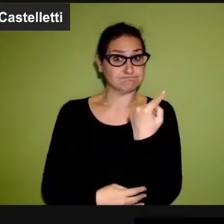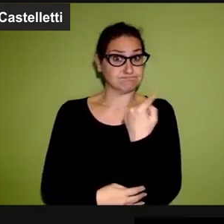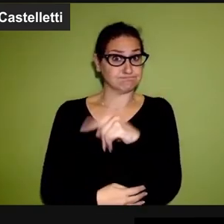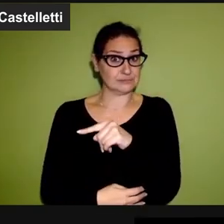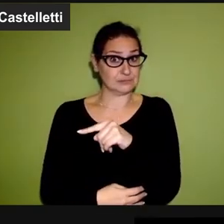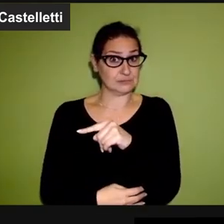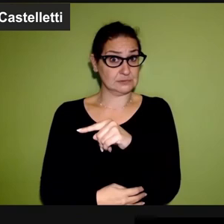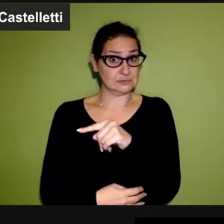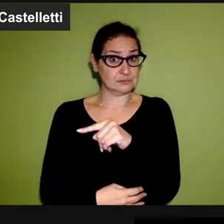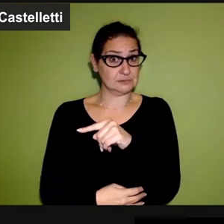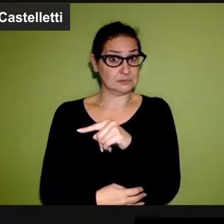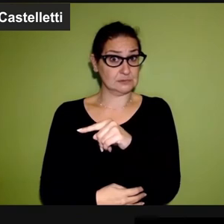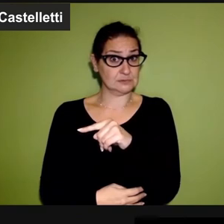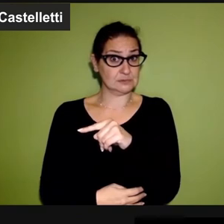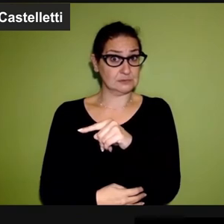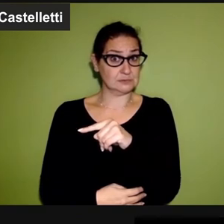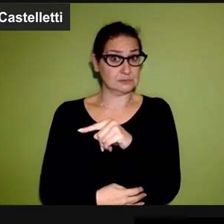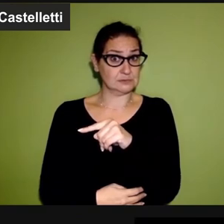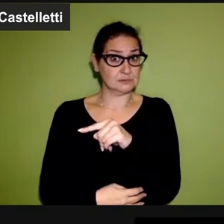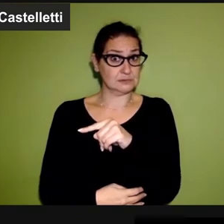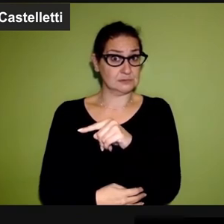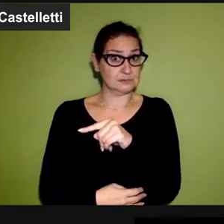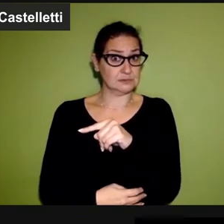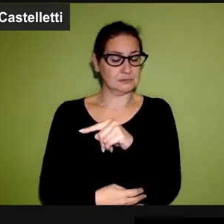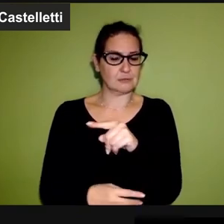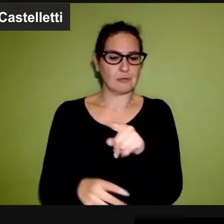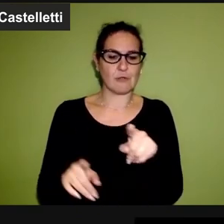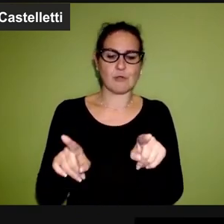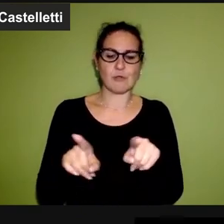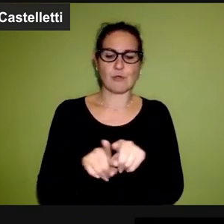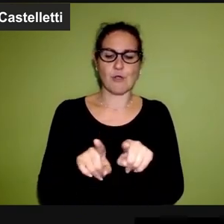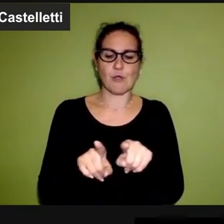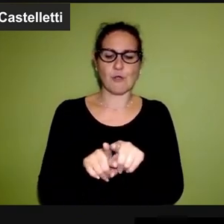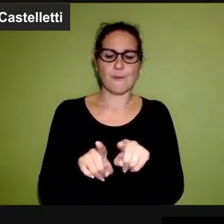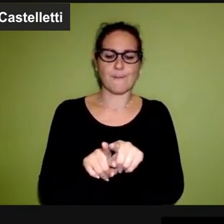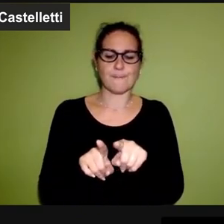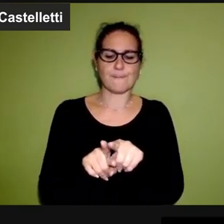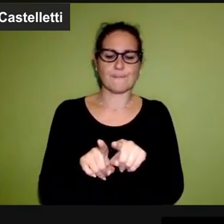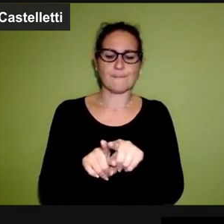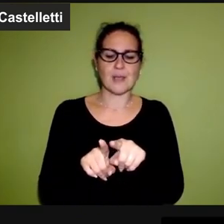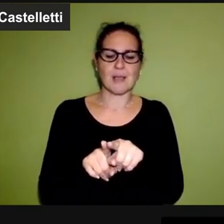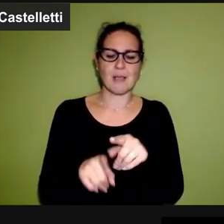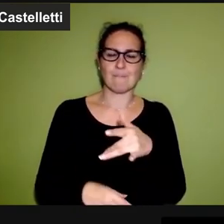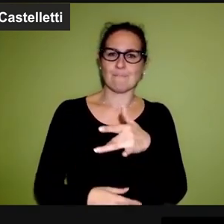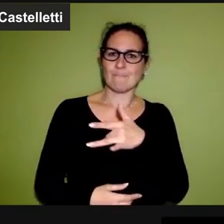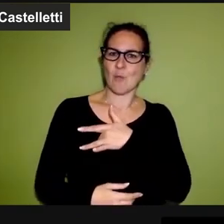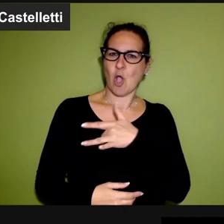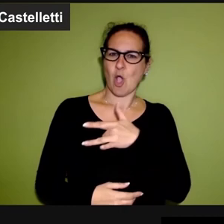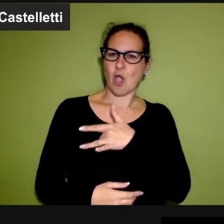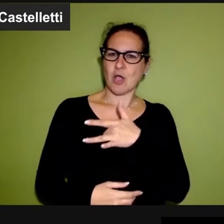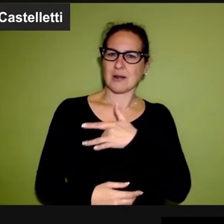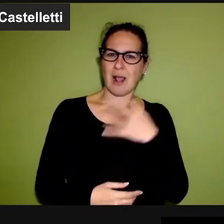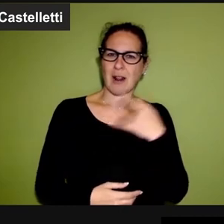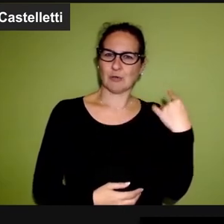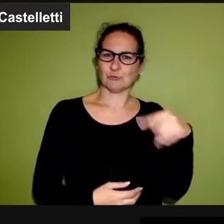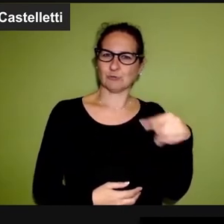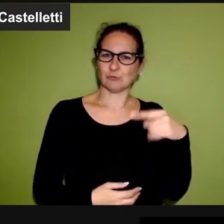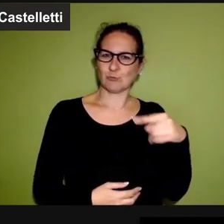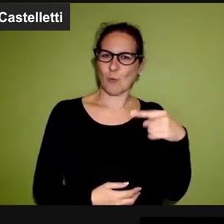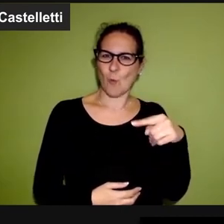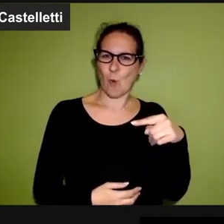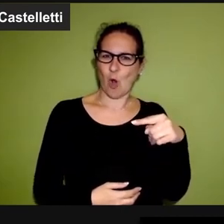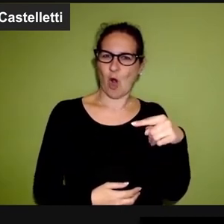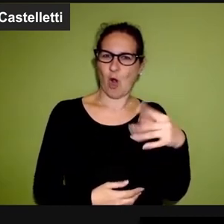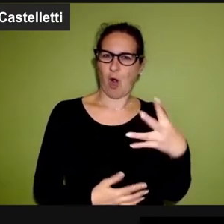di entusiasmo per Karol Voitiva come il fatto che la morale che lui predica